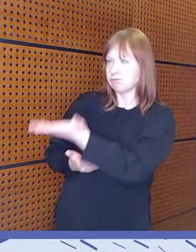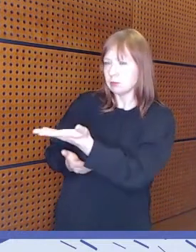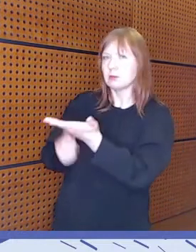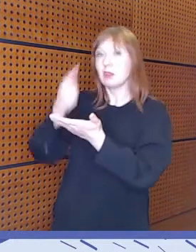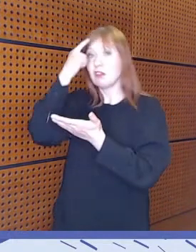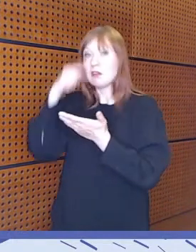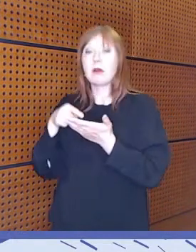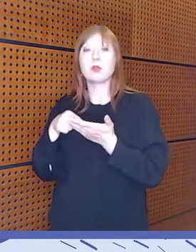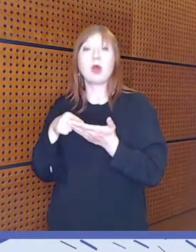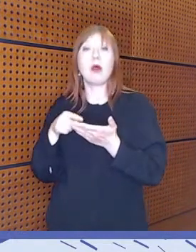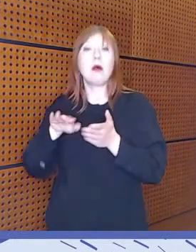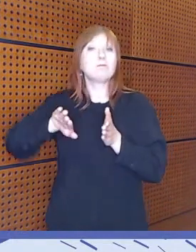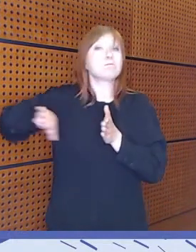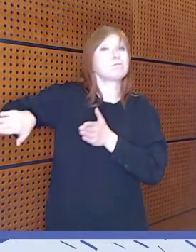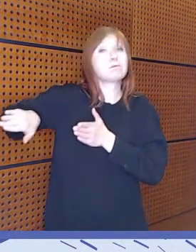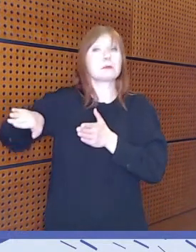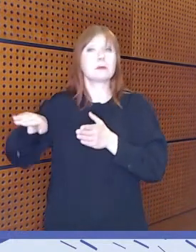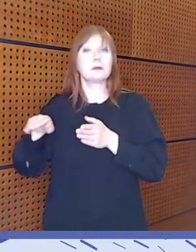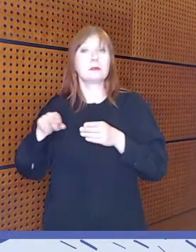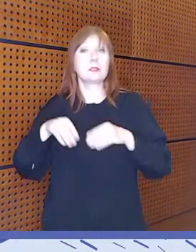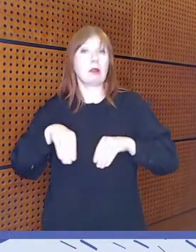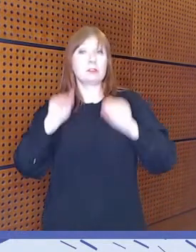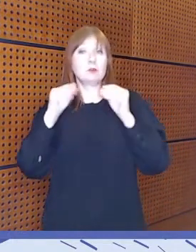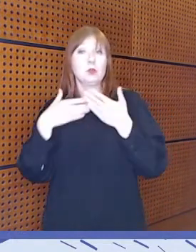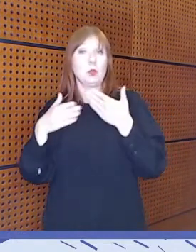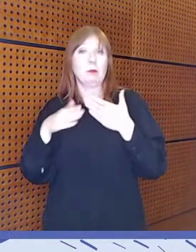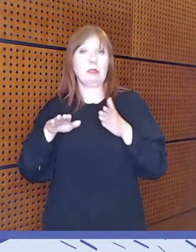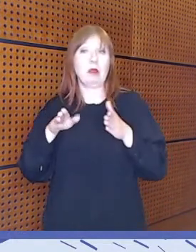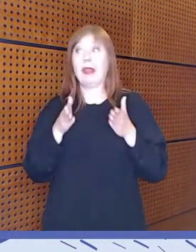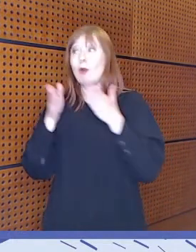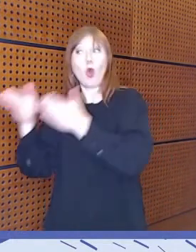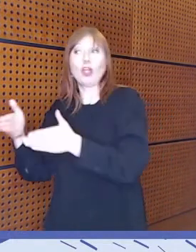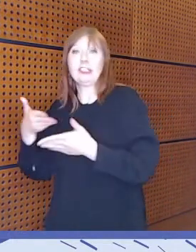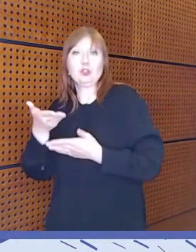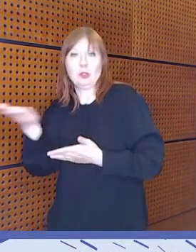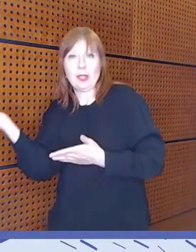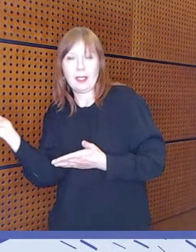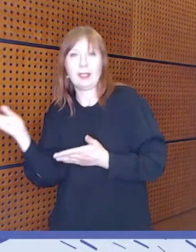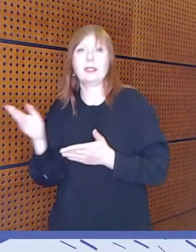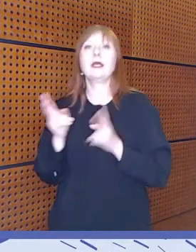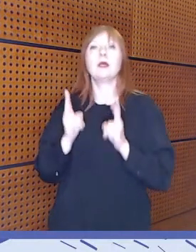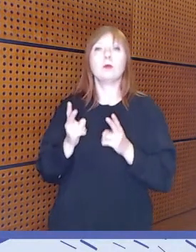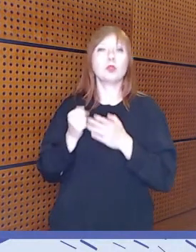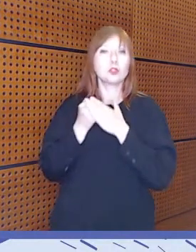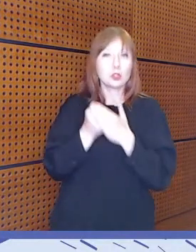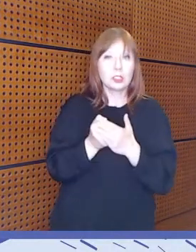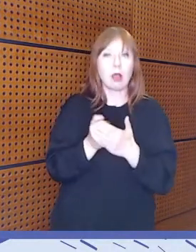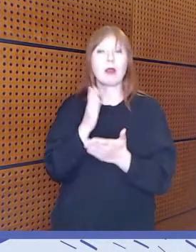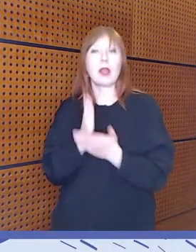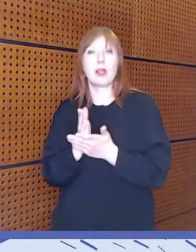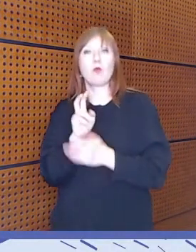erilaisiin väestöryhmiin. Ja sitten toisaalta taas sosiaali- ja elinvalvontajärjestöjen mediakasvatustoiminnan